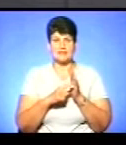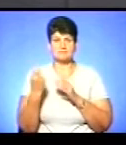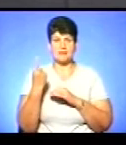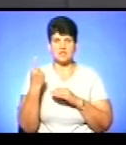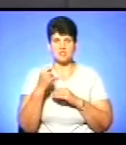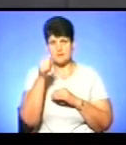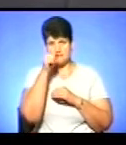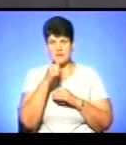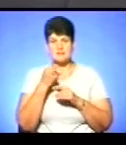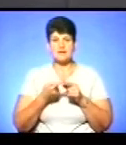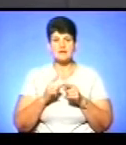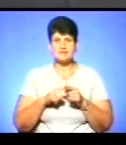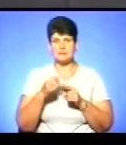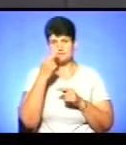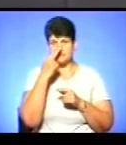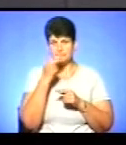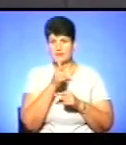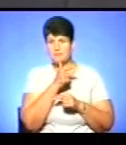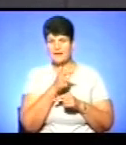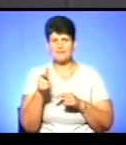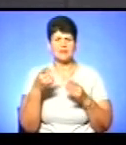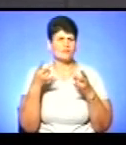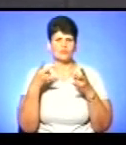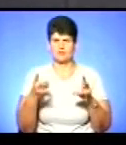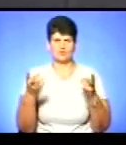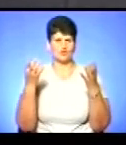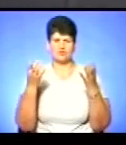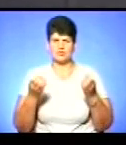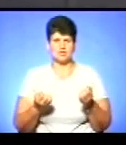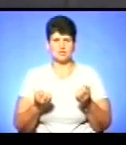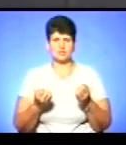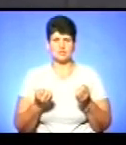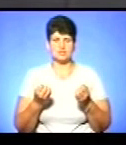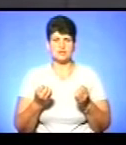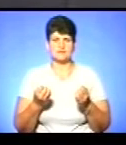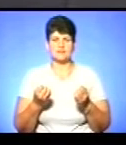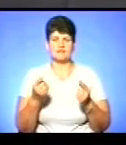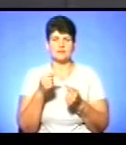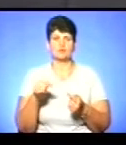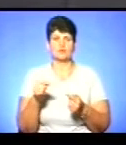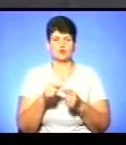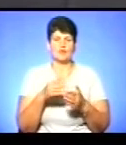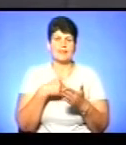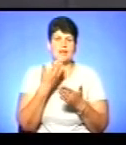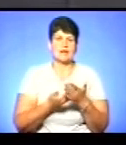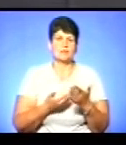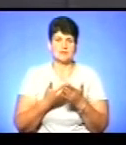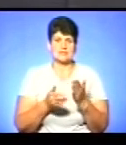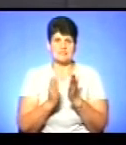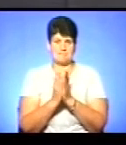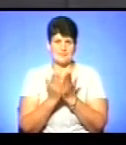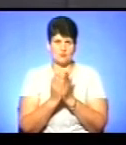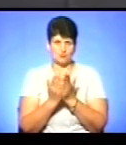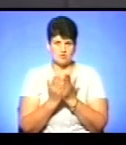адаптаційний період. Їм не потрібно ще настільки, відповідно до методичних рекомендацій, підручників.